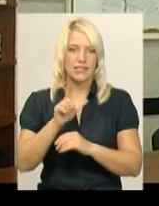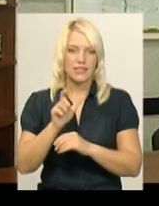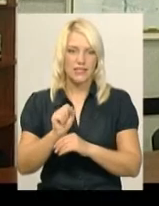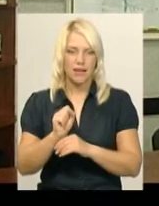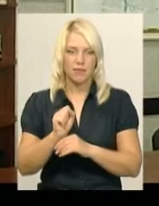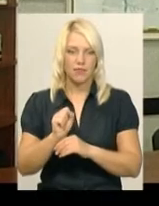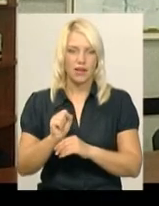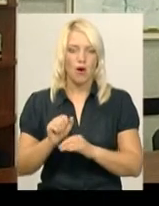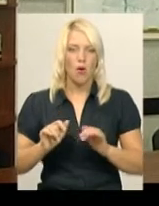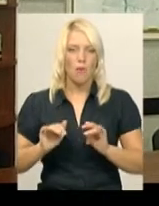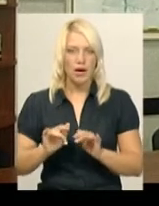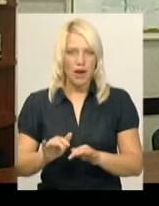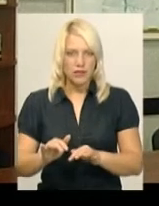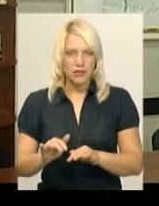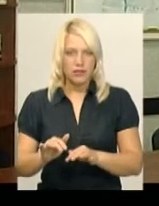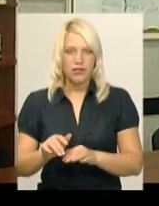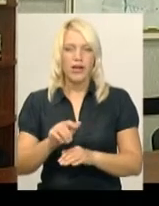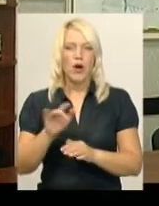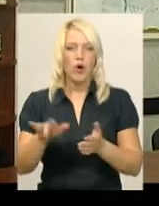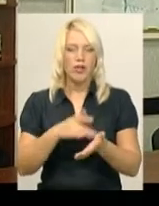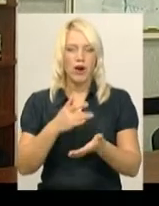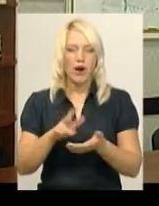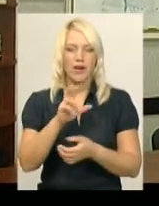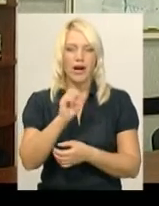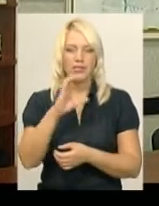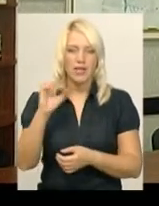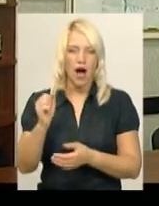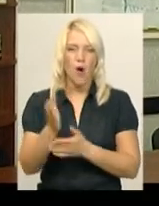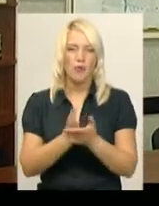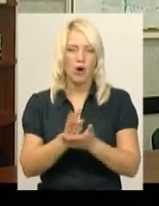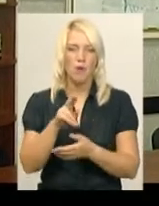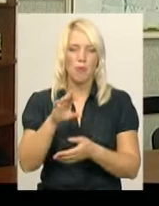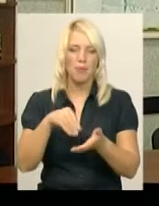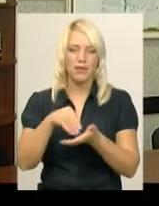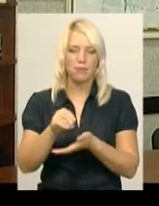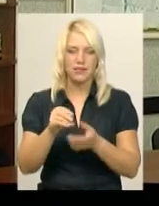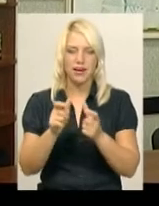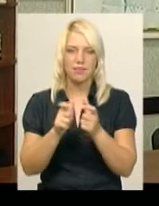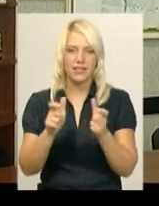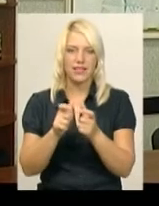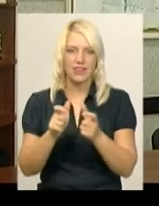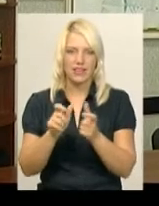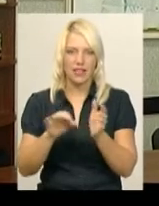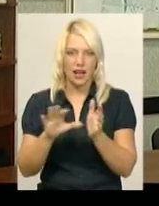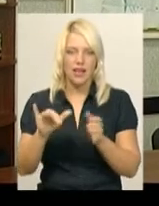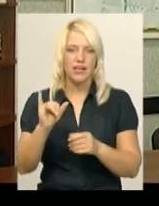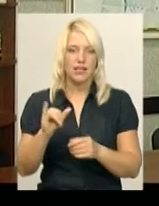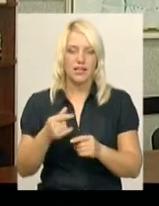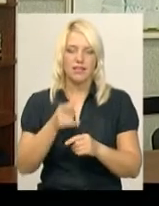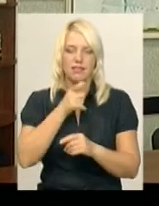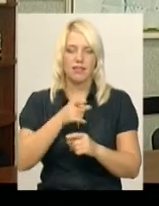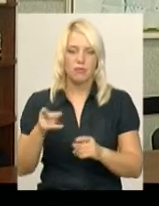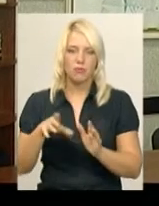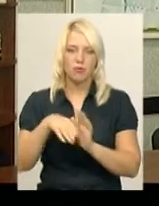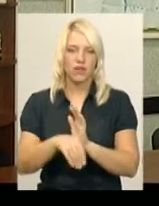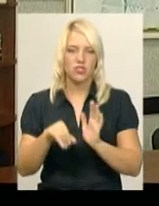операції розрахункового касового обслуговування по придбанню квитка. І другий – це терміни впровадження